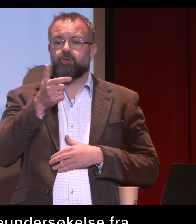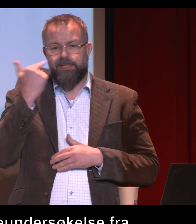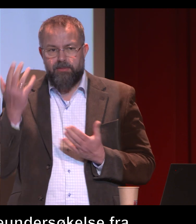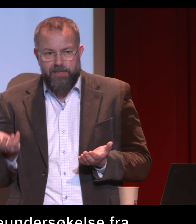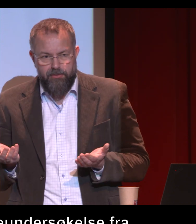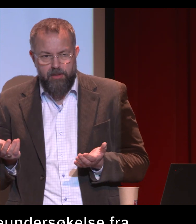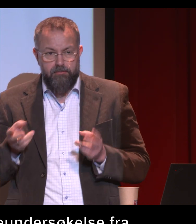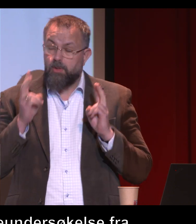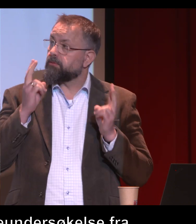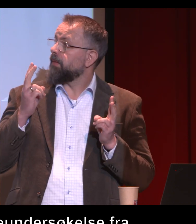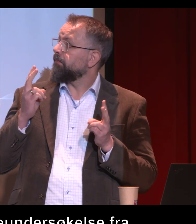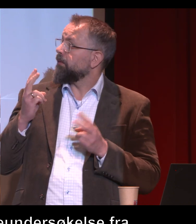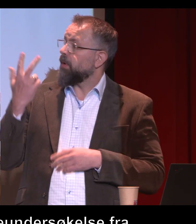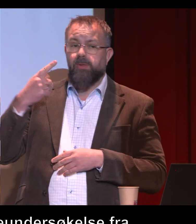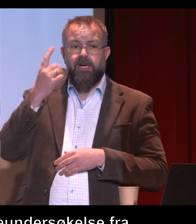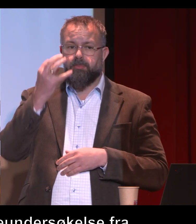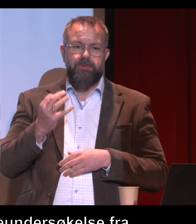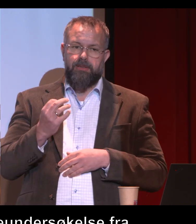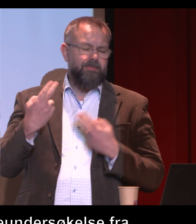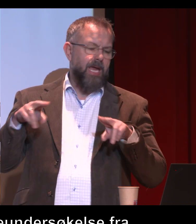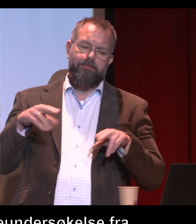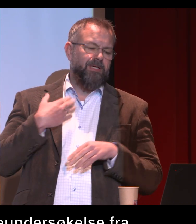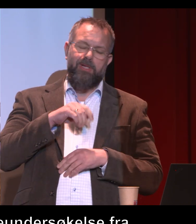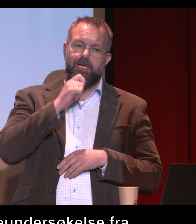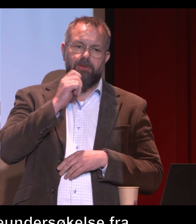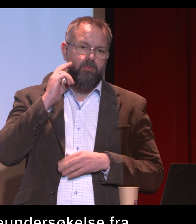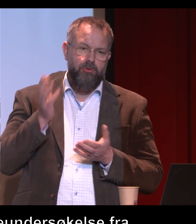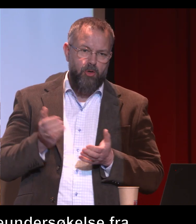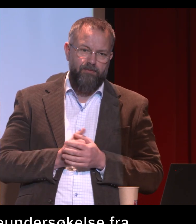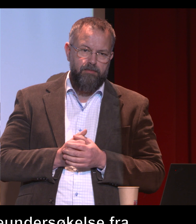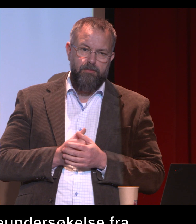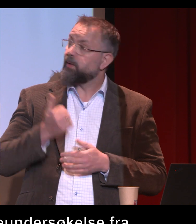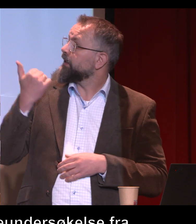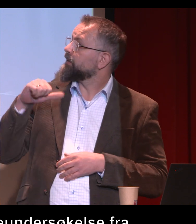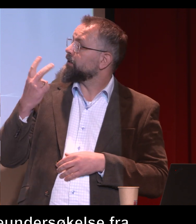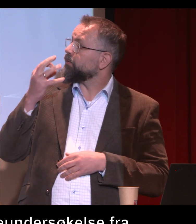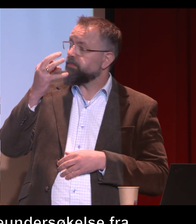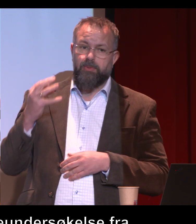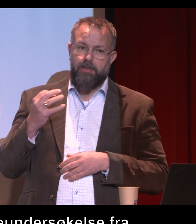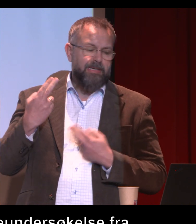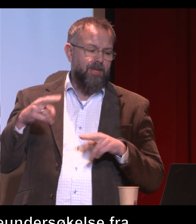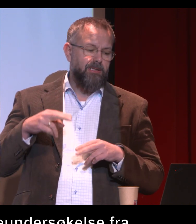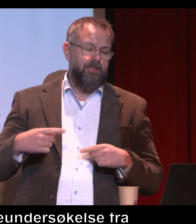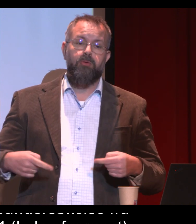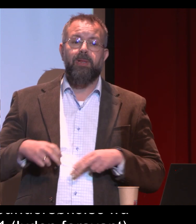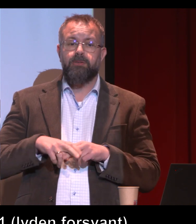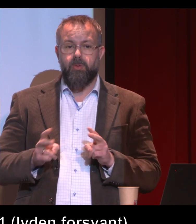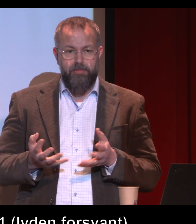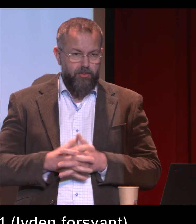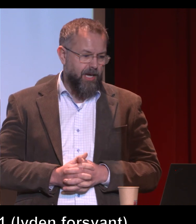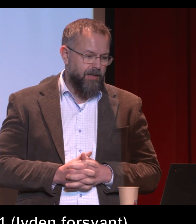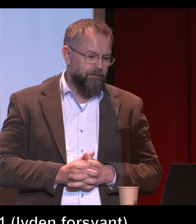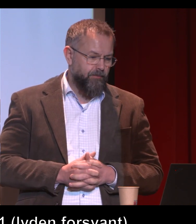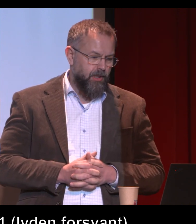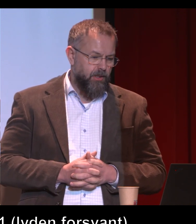kun fordi de er blinde. 80 prosent ville ikke intervjua døve, og 62 prosent